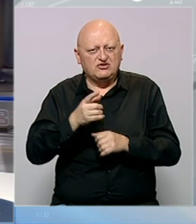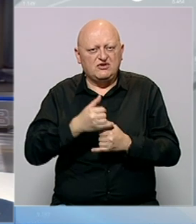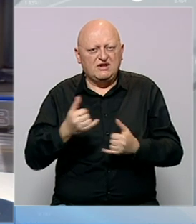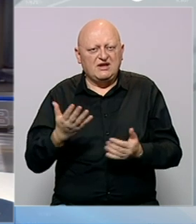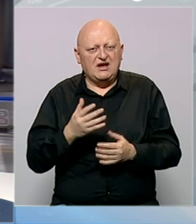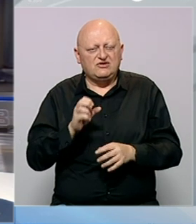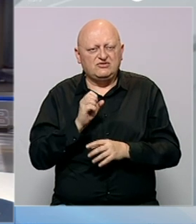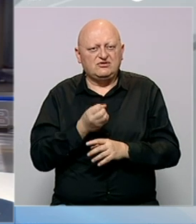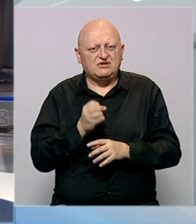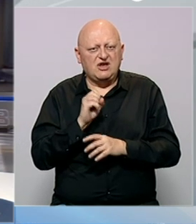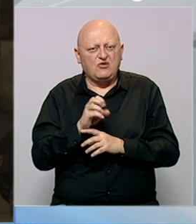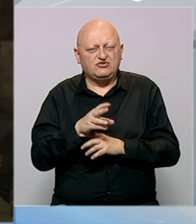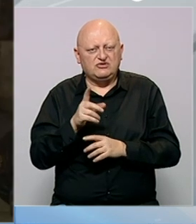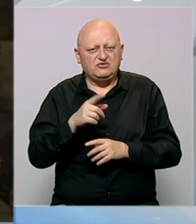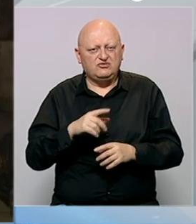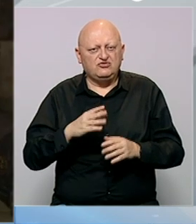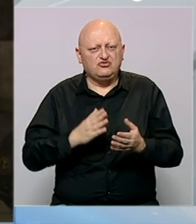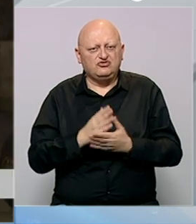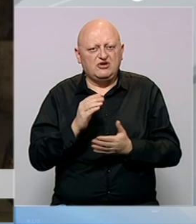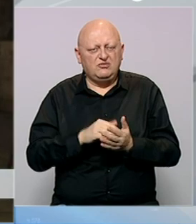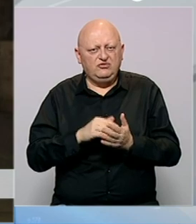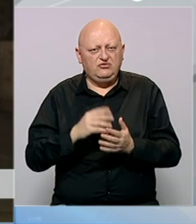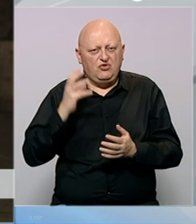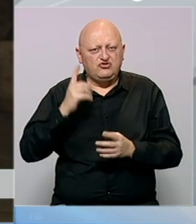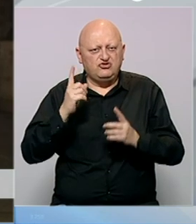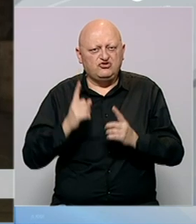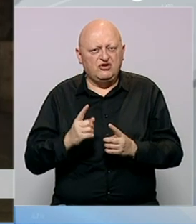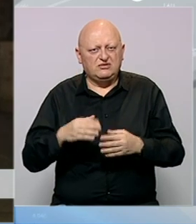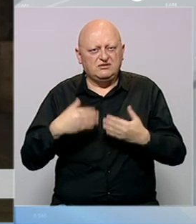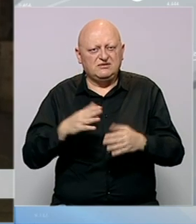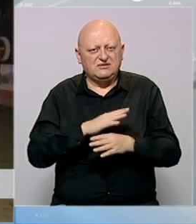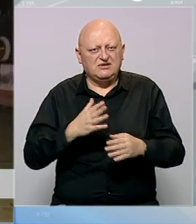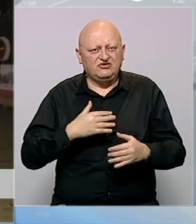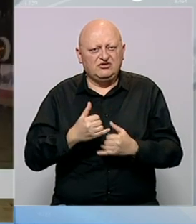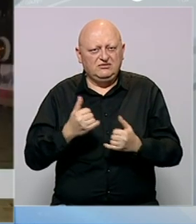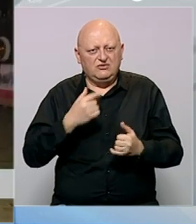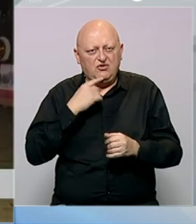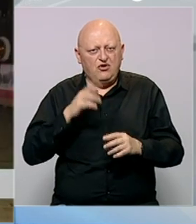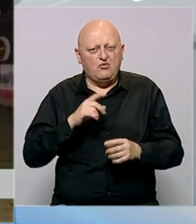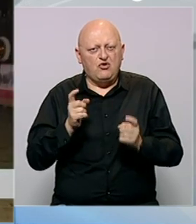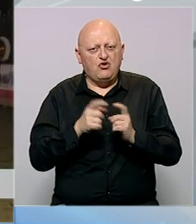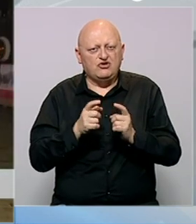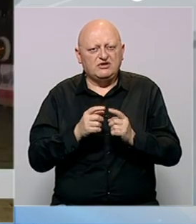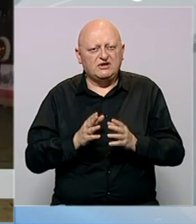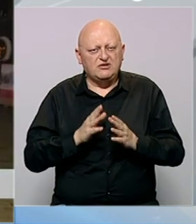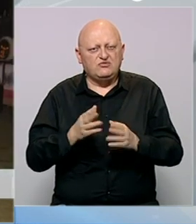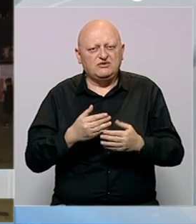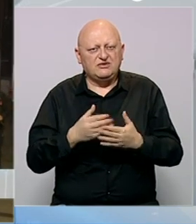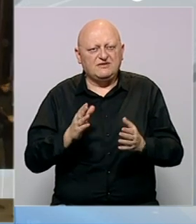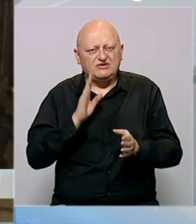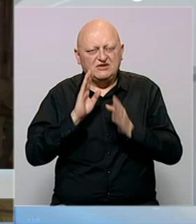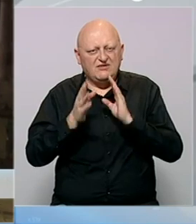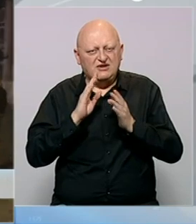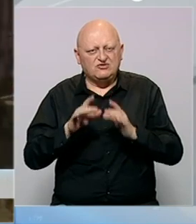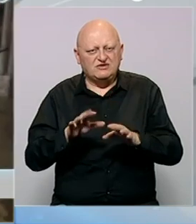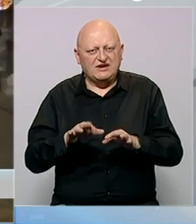ovom gradu. Kako su saopštili u slučaju potrebe, konzulat stoji na raspolaganju svim našim građanima koji ih mogu kontaktirati putem